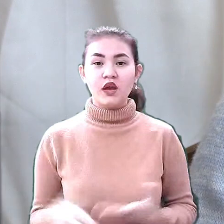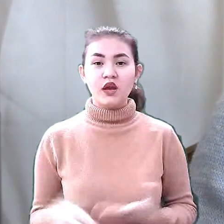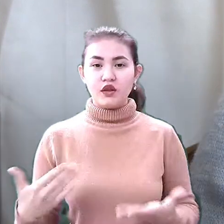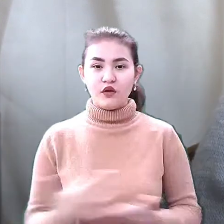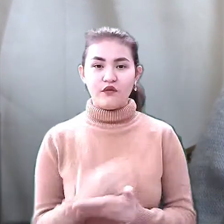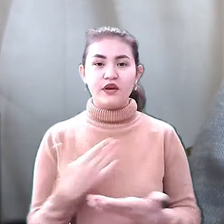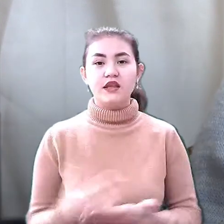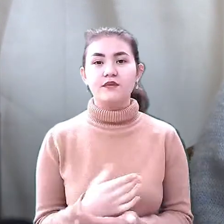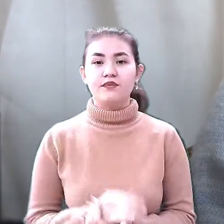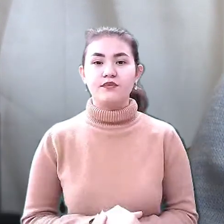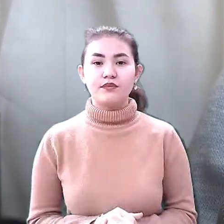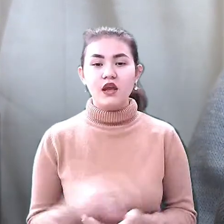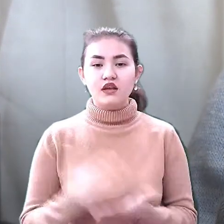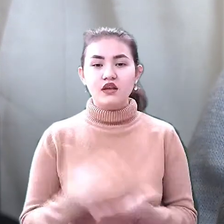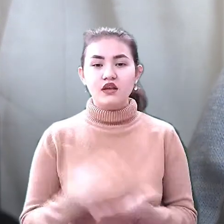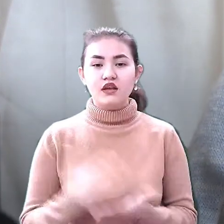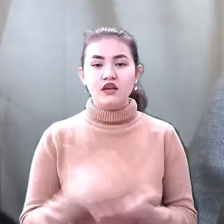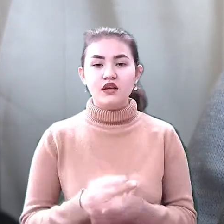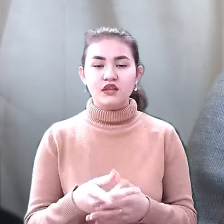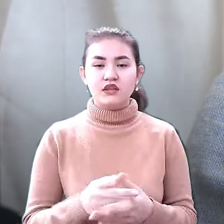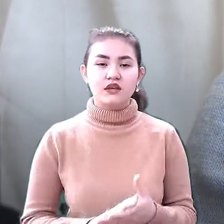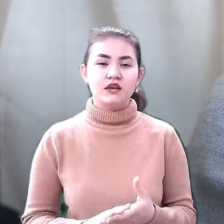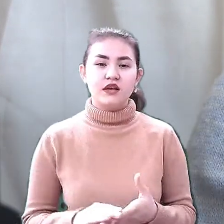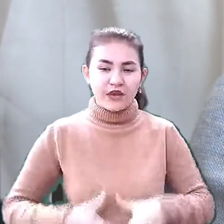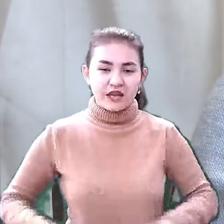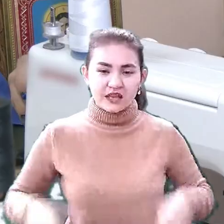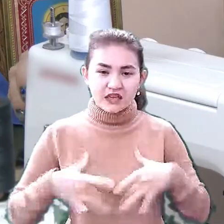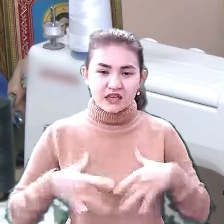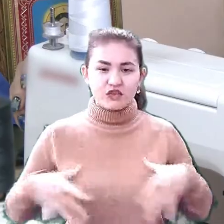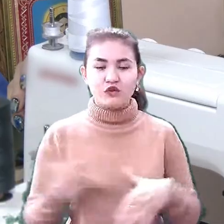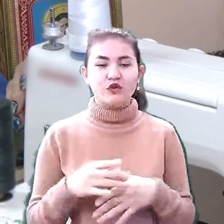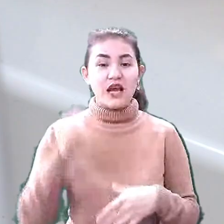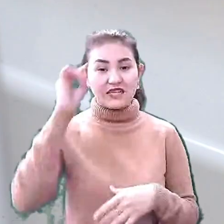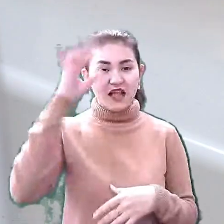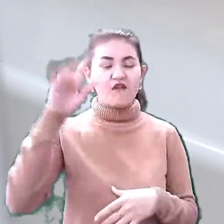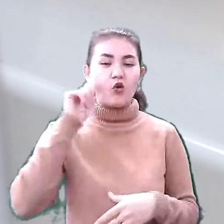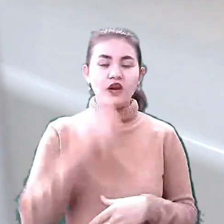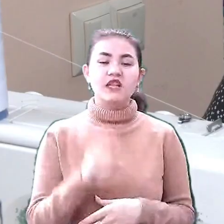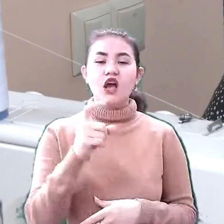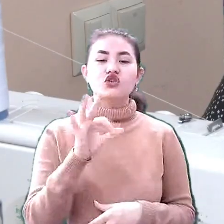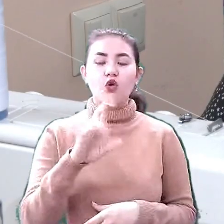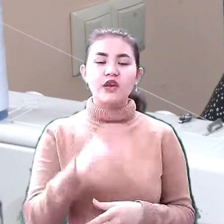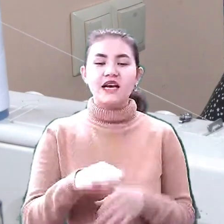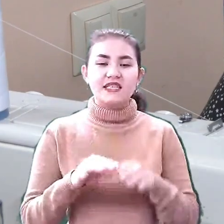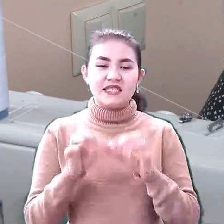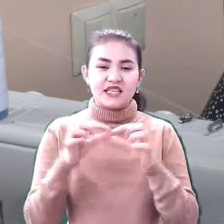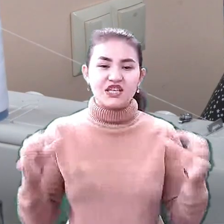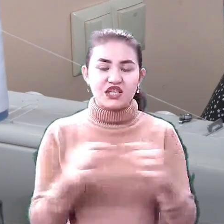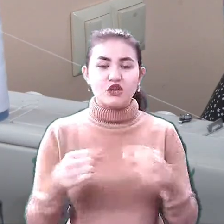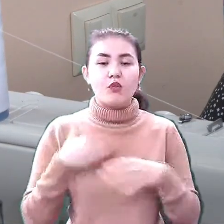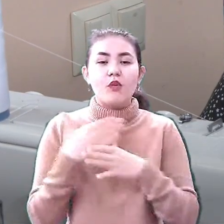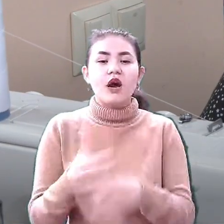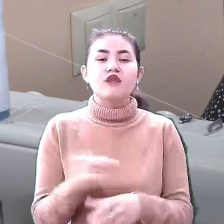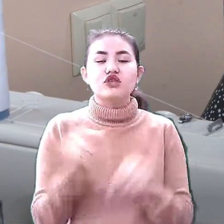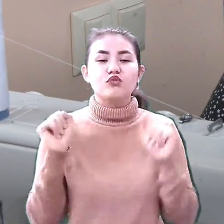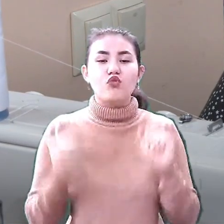Руємо, шиємо своїми силами, все, що можемо. Помагаємо. Слава Україні! Зоя посипає кострічки. Тут допомагаємо, чим можемо,